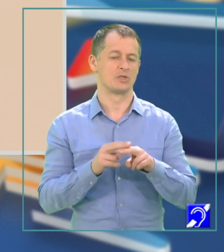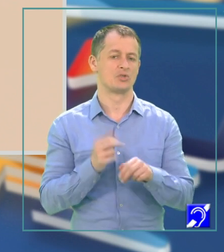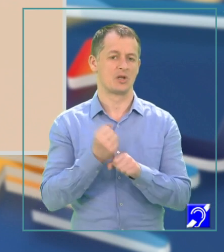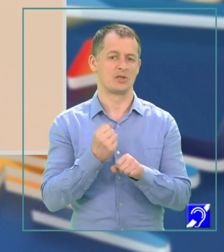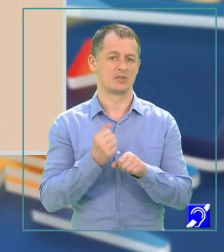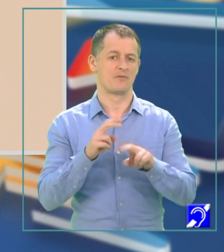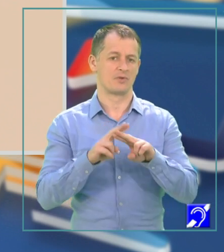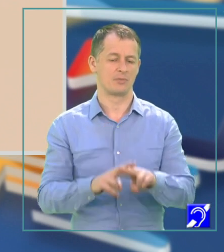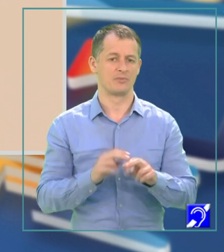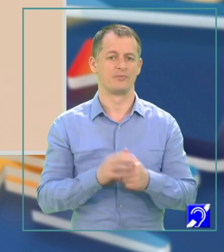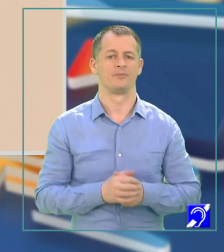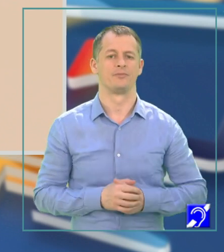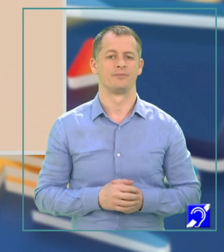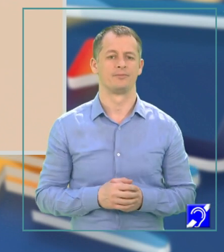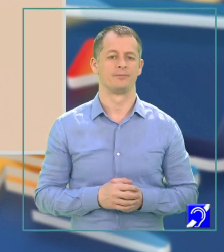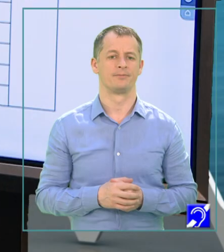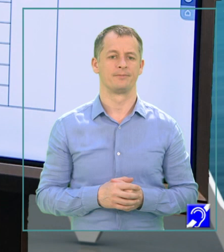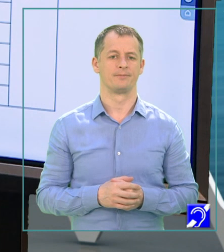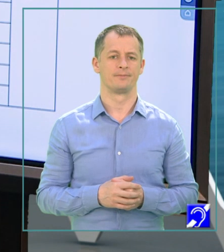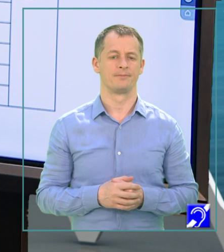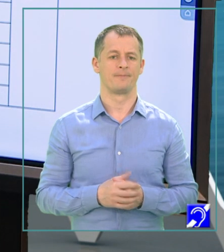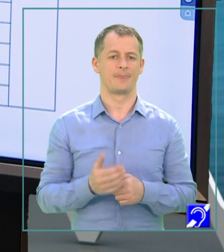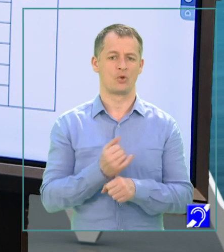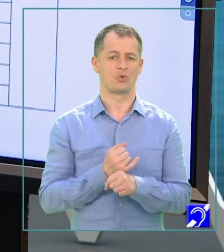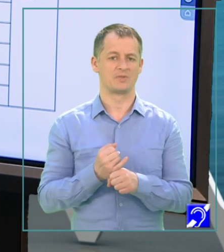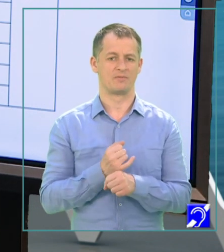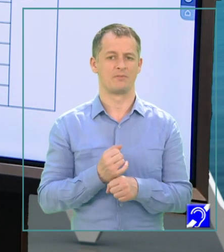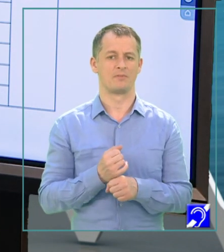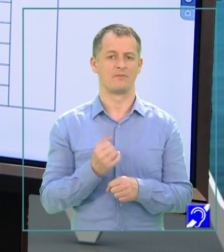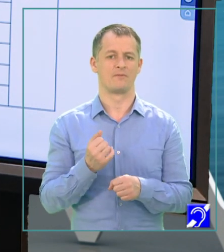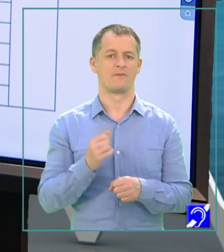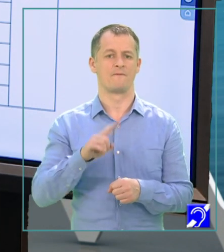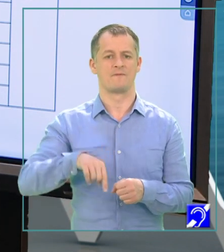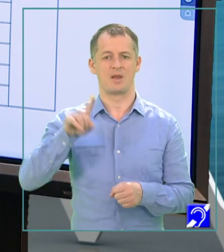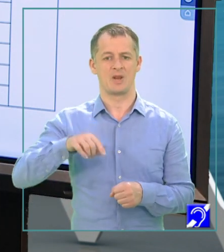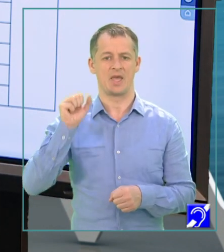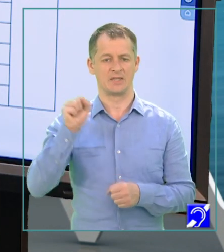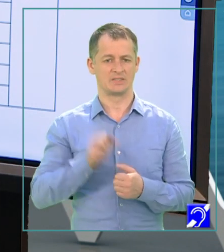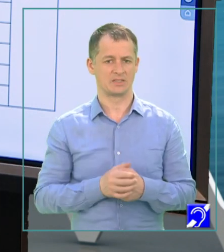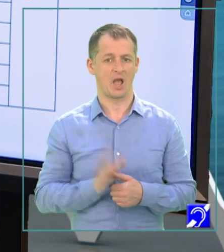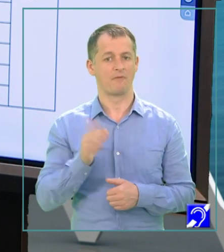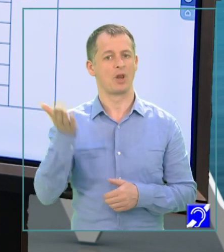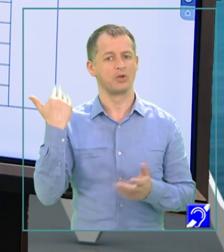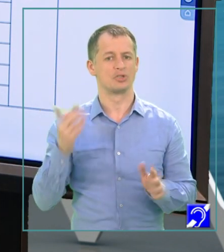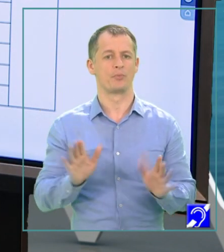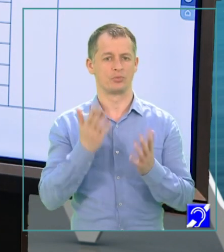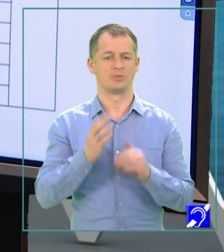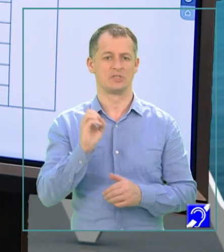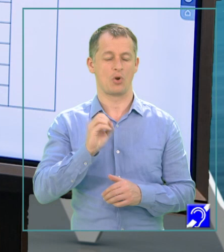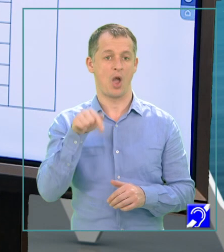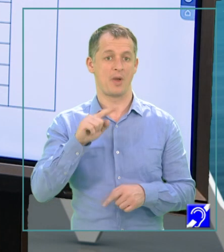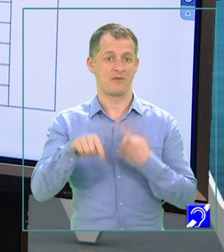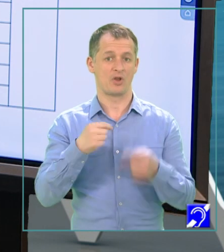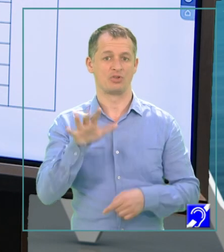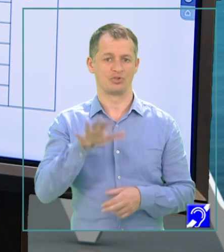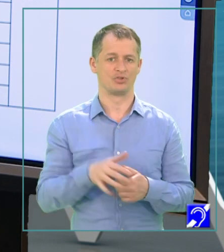variabila S. Observăm, variabila S a avut inițial valoarea 0 și apoi are valoarea 5.